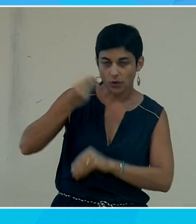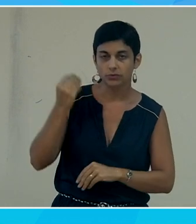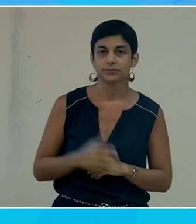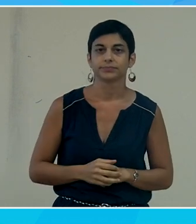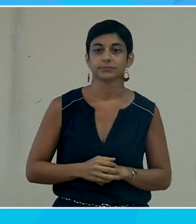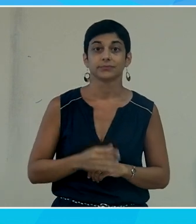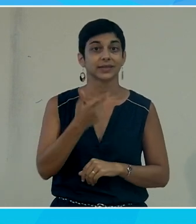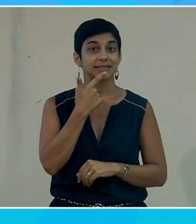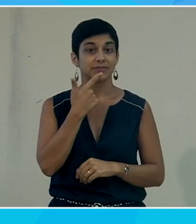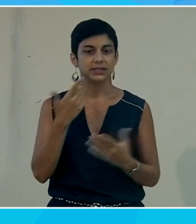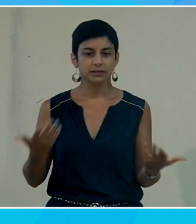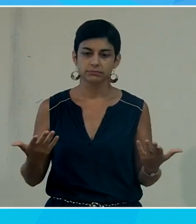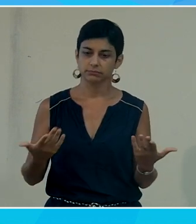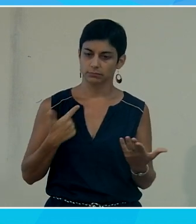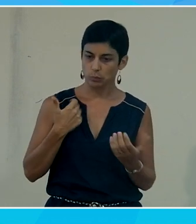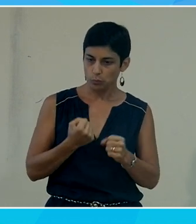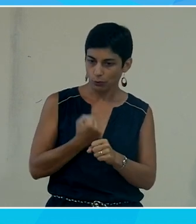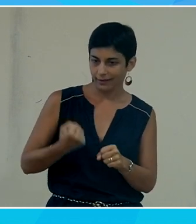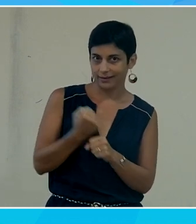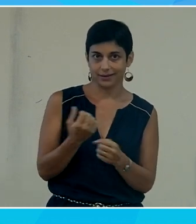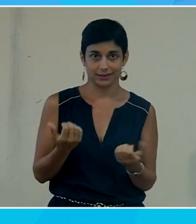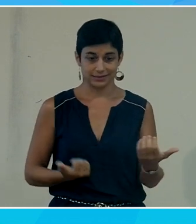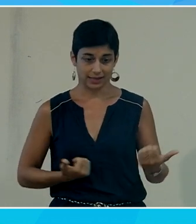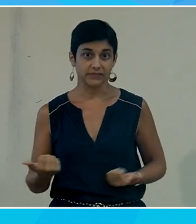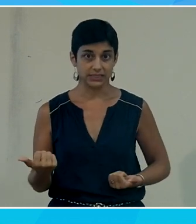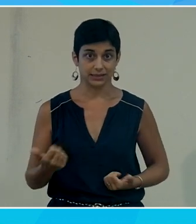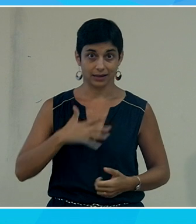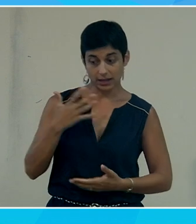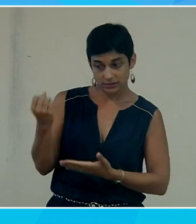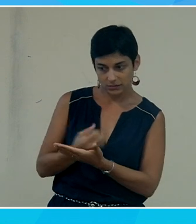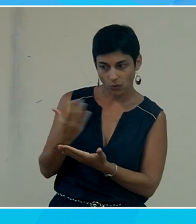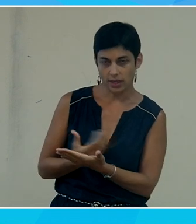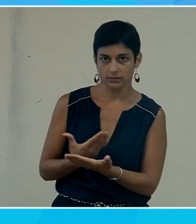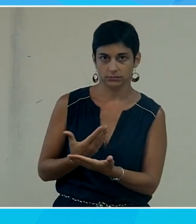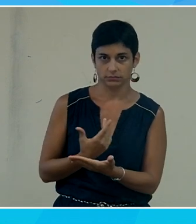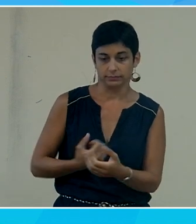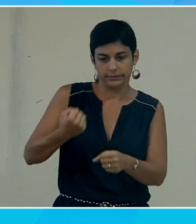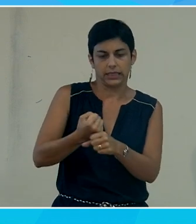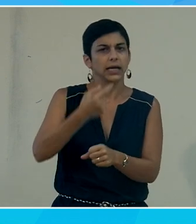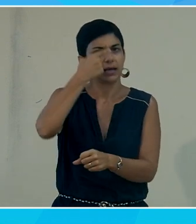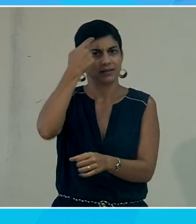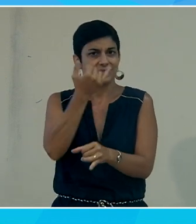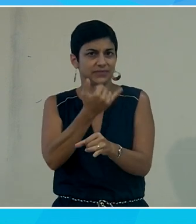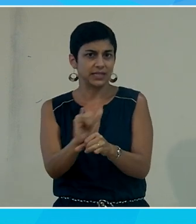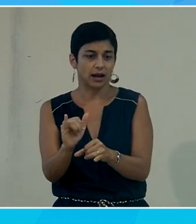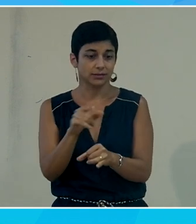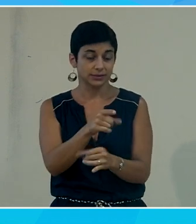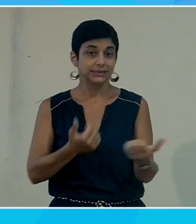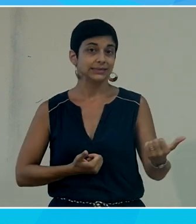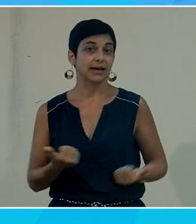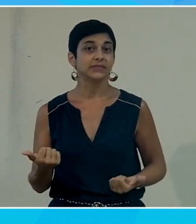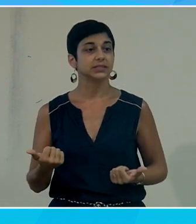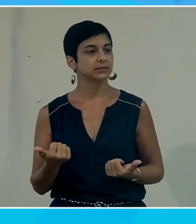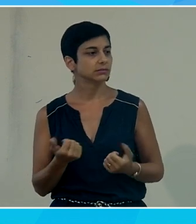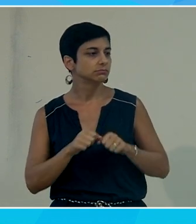'améliorer des services donc je vais pouvoir développer des services qui utilisent ces données avec de l'intelligence artificielle et ces services pourront être mis à disposition d